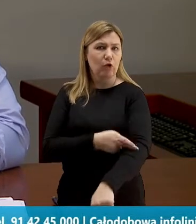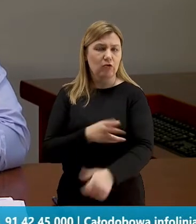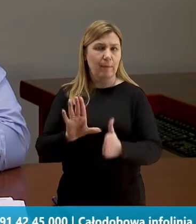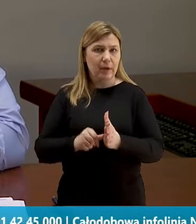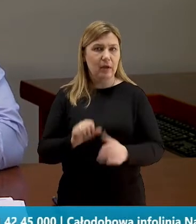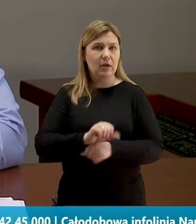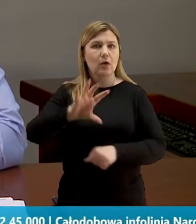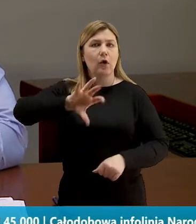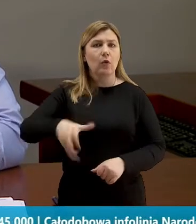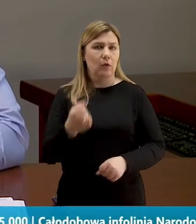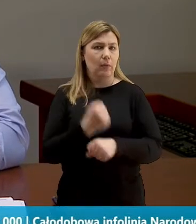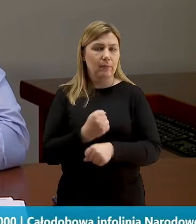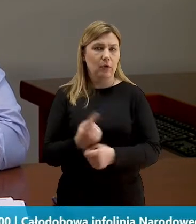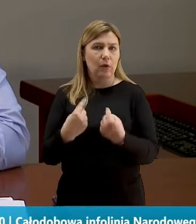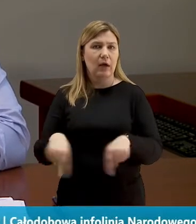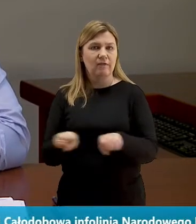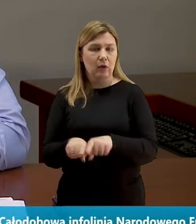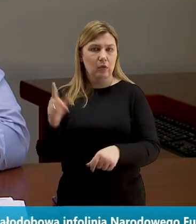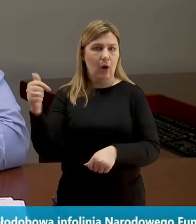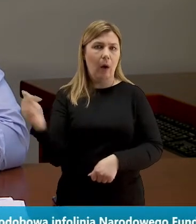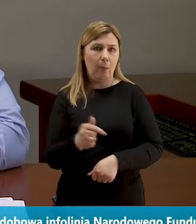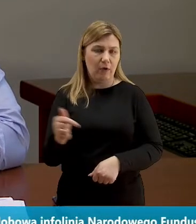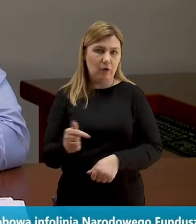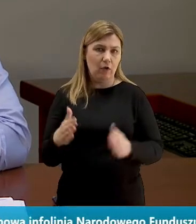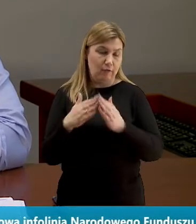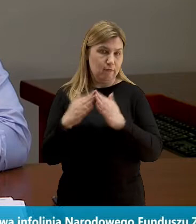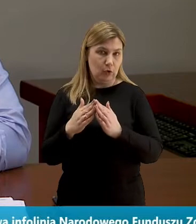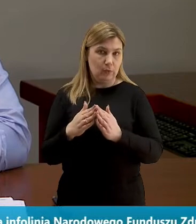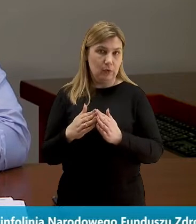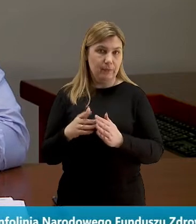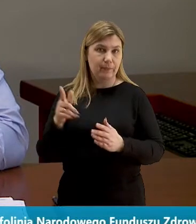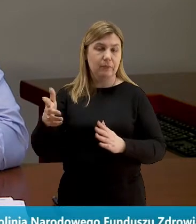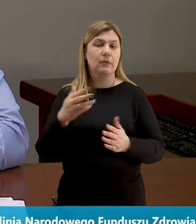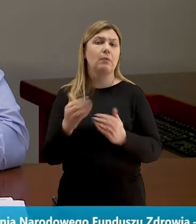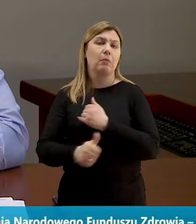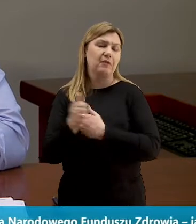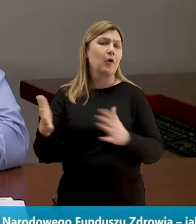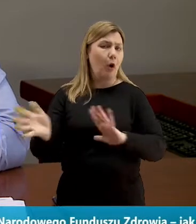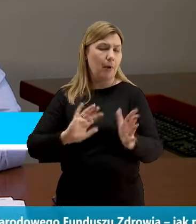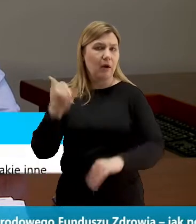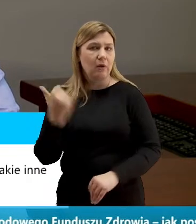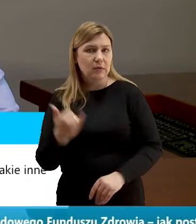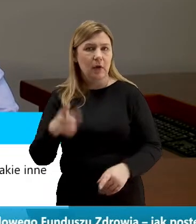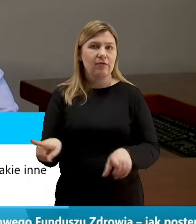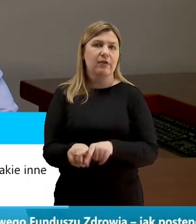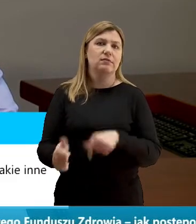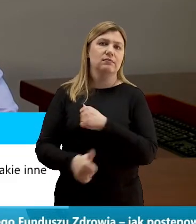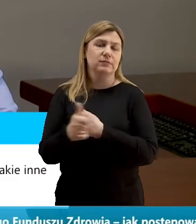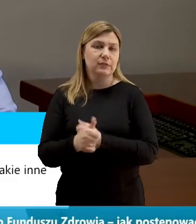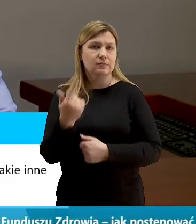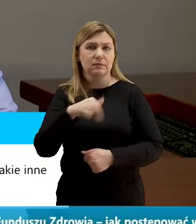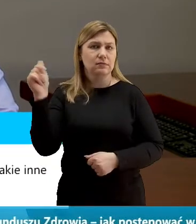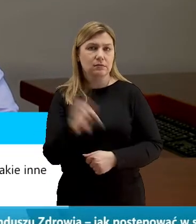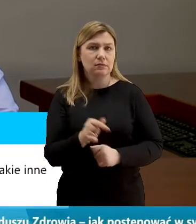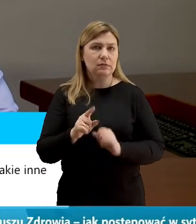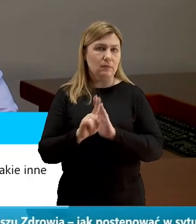jest grupa pracowników, która realizuje swoje obowiązki w domu z uwagi na opiekę nad dziećmi, czy po prostu ze względu na to, że nie muszą